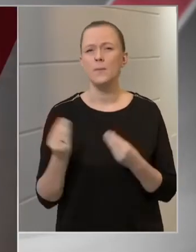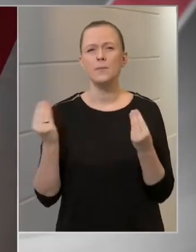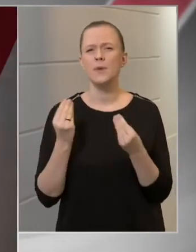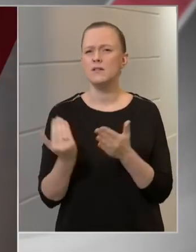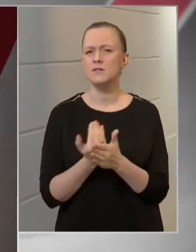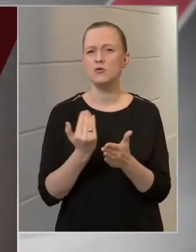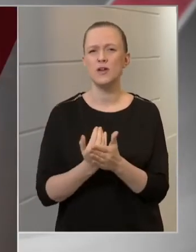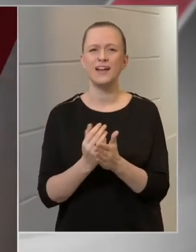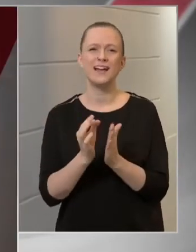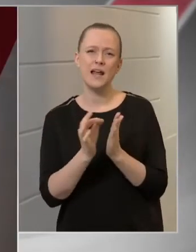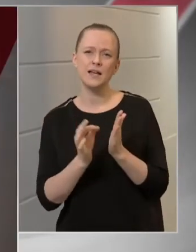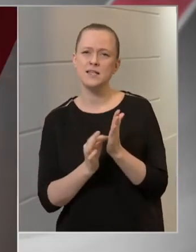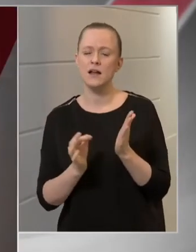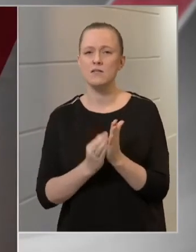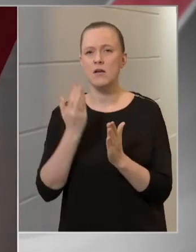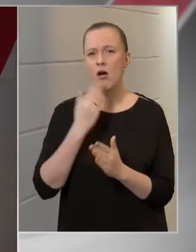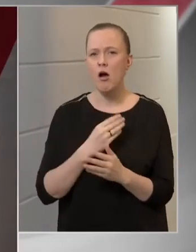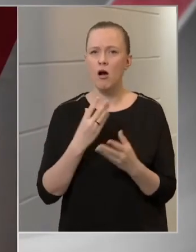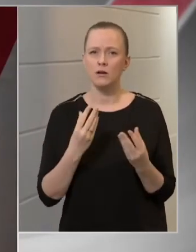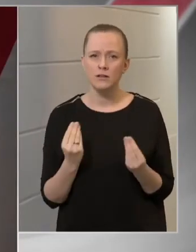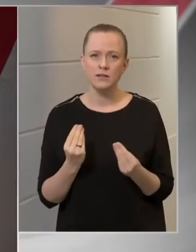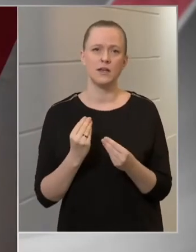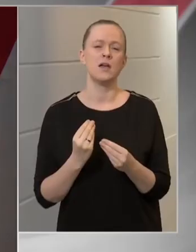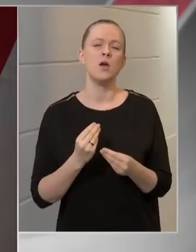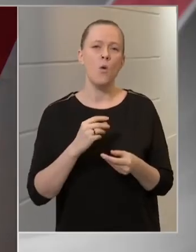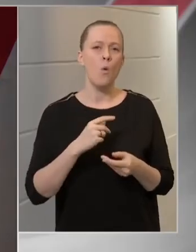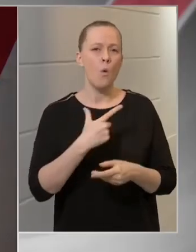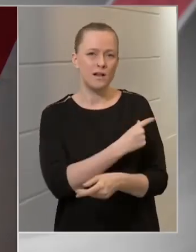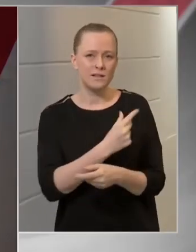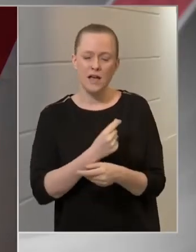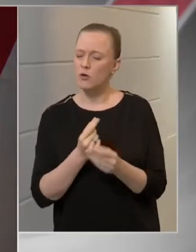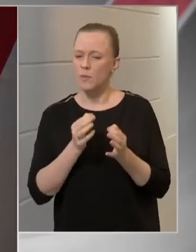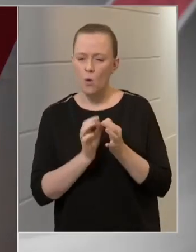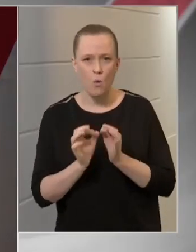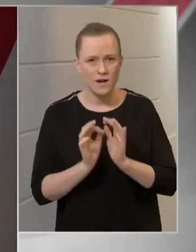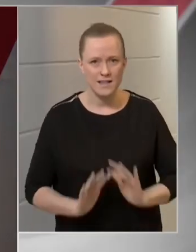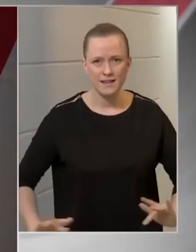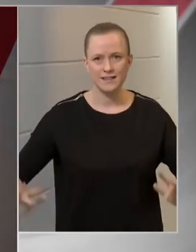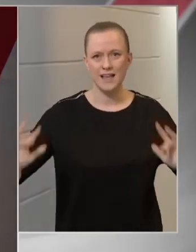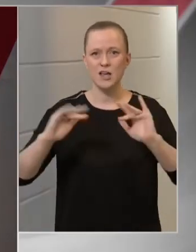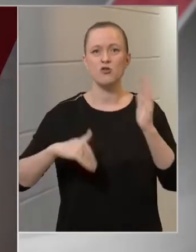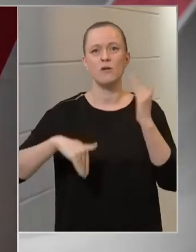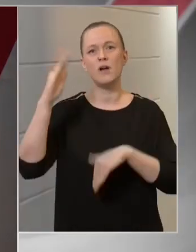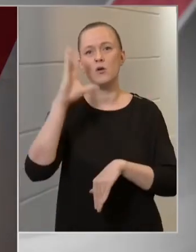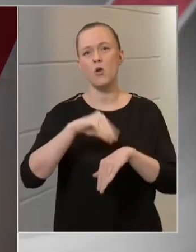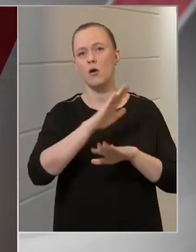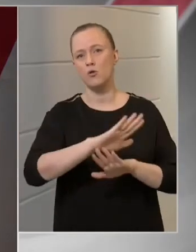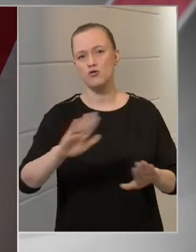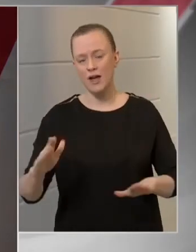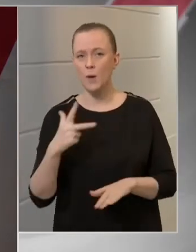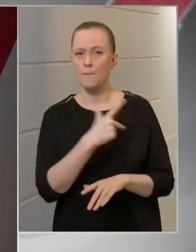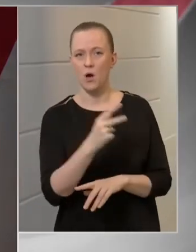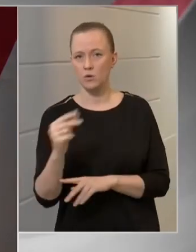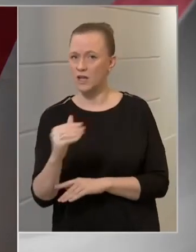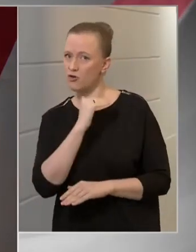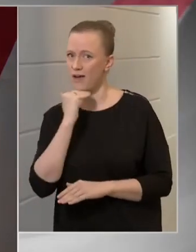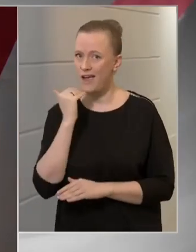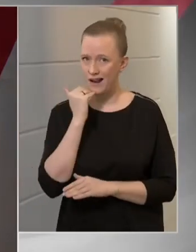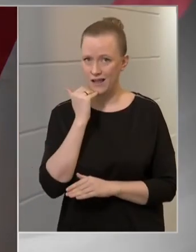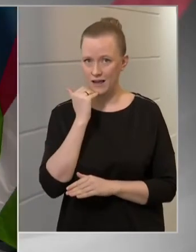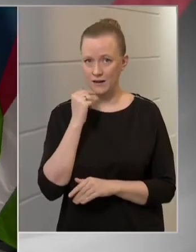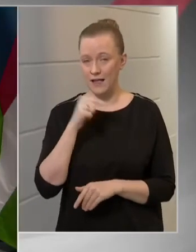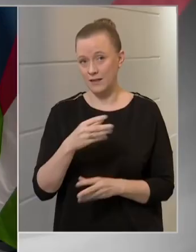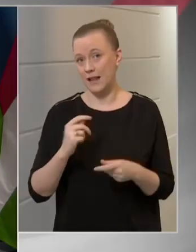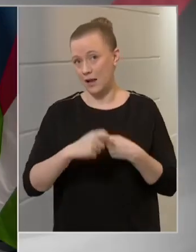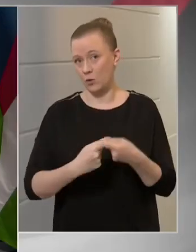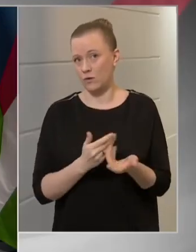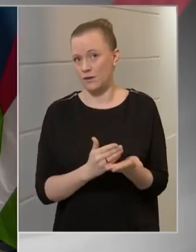szükséges a regisztráció, ha annyi oltást kötöttek le, ami az ország teljes, felnőtt lakosságának beoltásához elegendő?